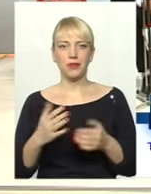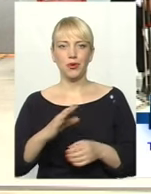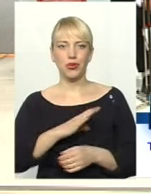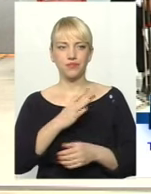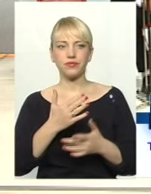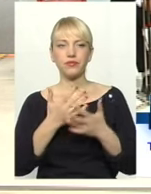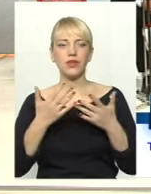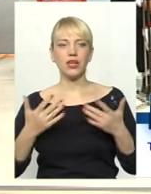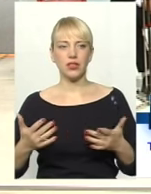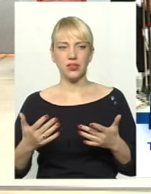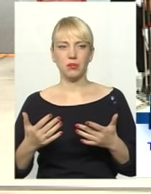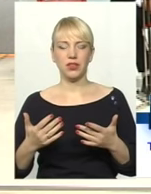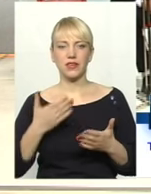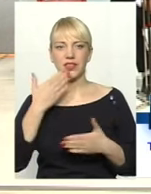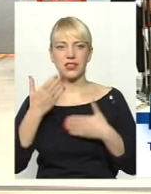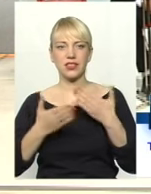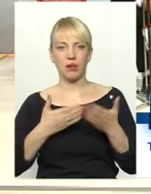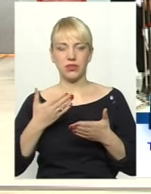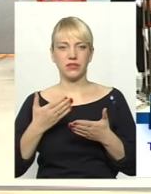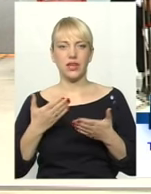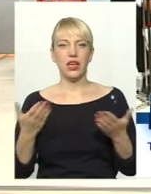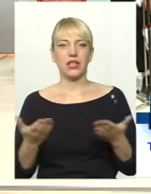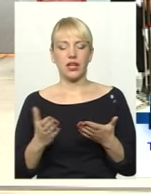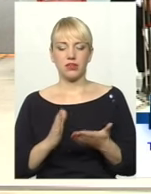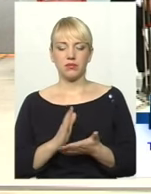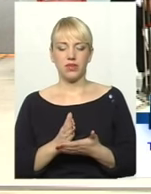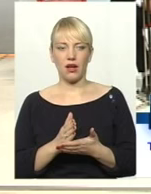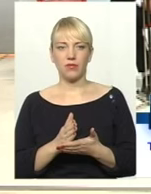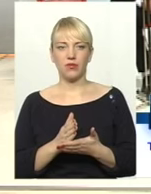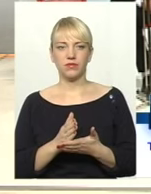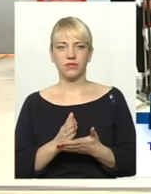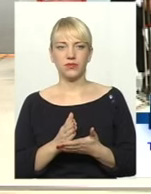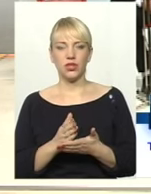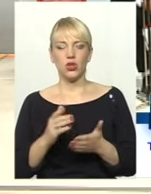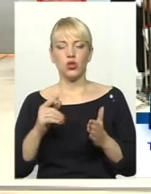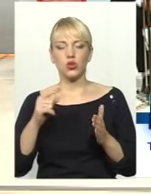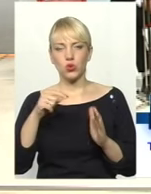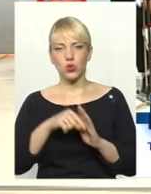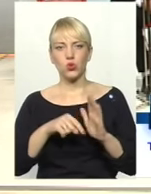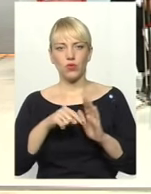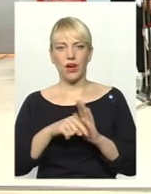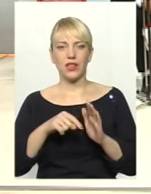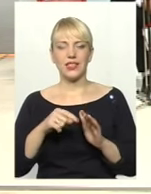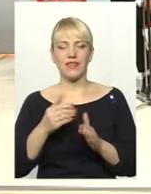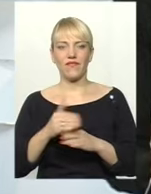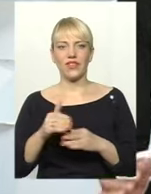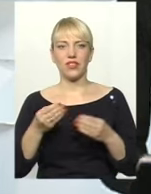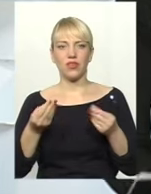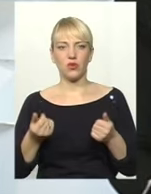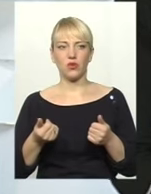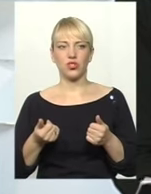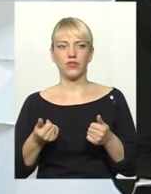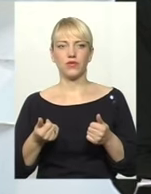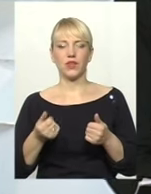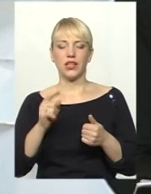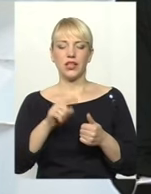різноманітних запитів, які прямо чи опосередковано стосувалися все-таки виділення коштів в тій чи